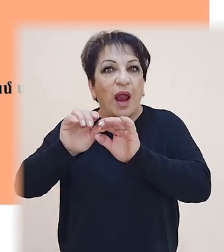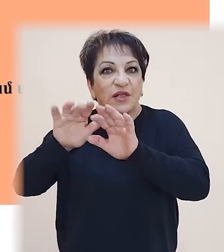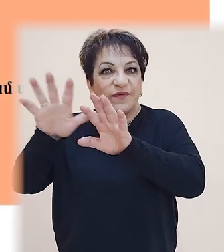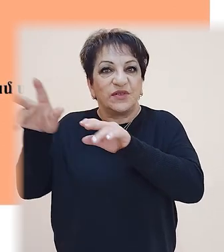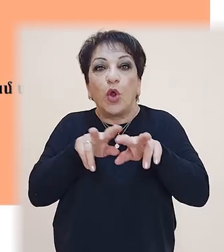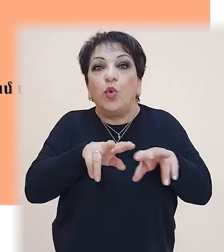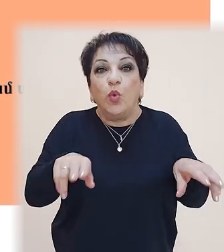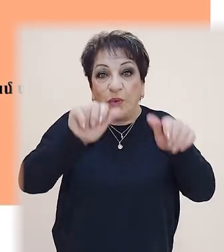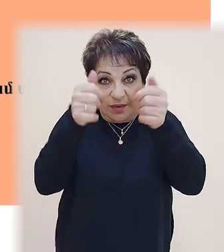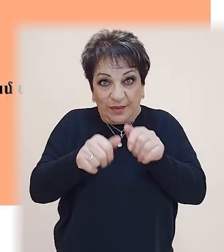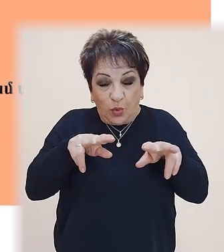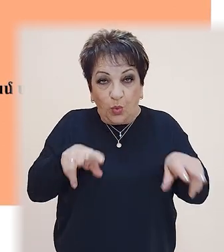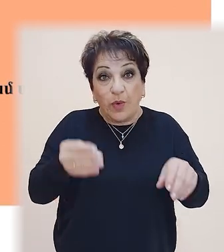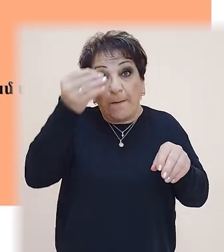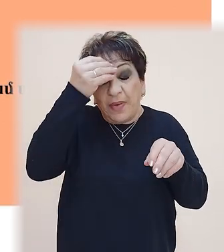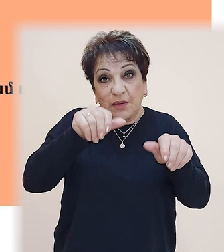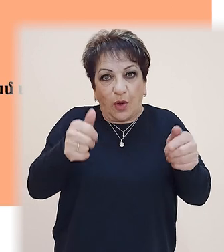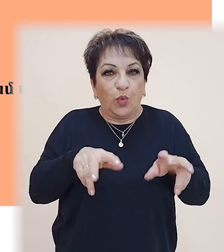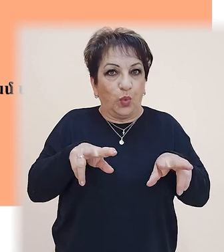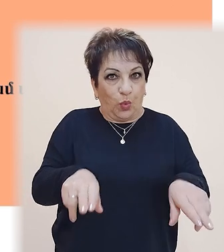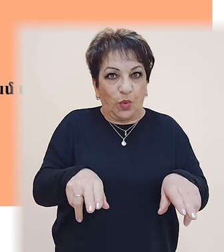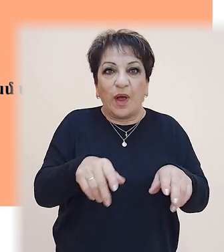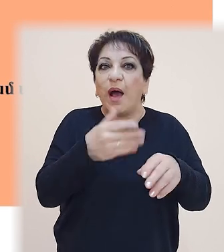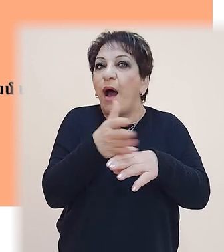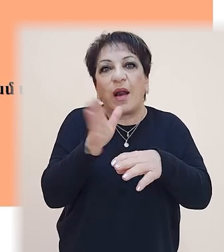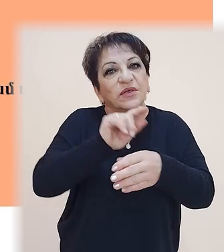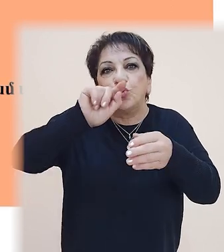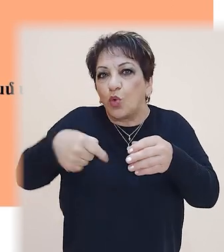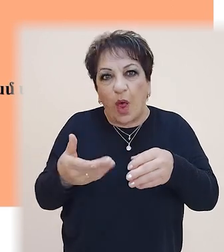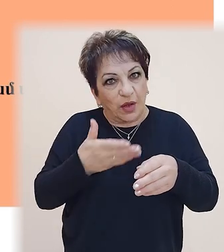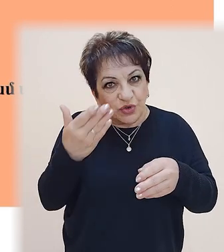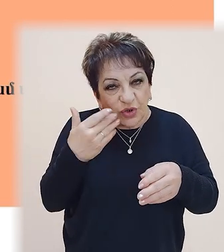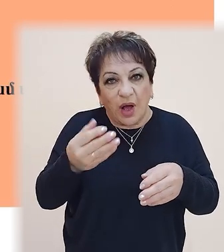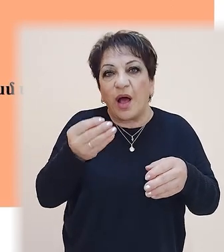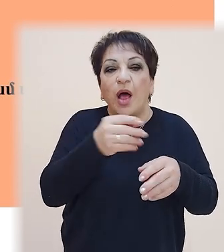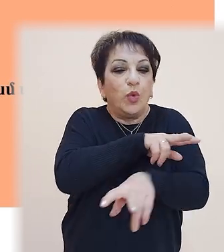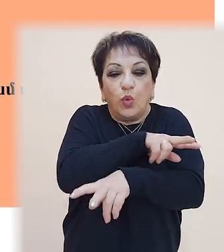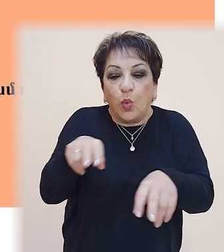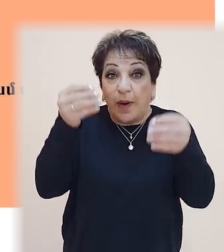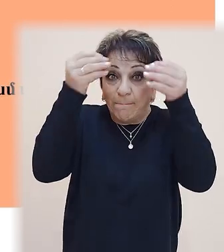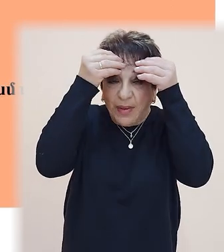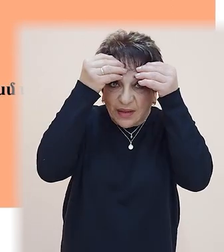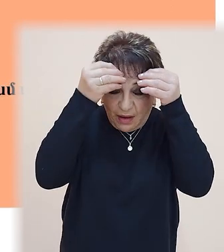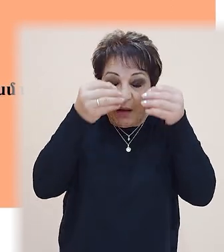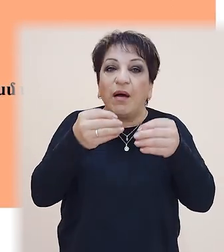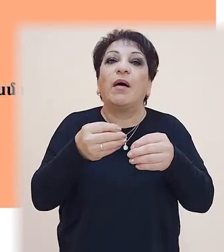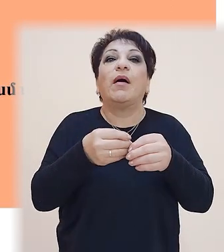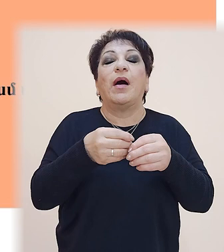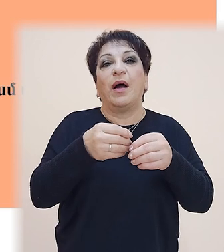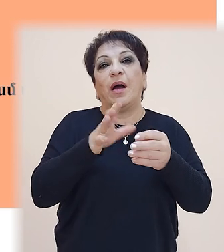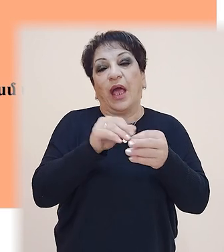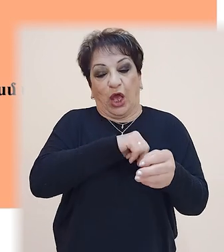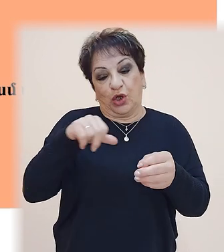միջև, ոչ թե այսպես շարունակակականություն կա, ոչ թե տրամաբանական սերտ հաջորդ հականություն կա, այլ միտեսակ